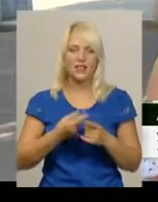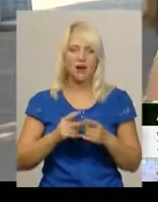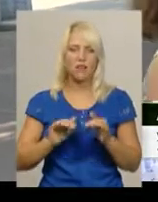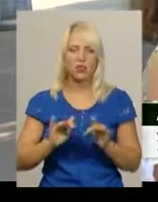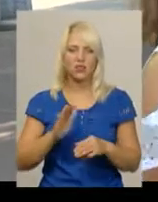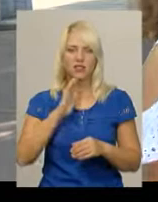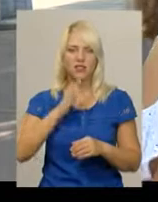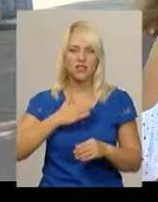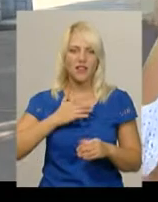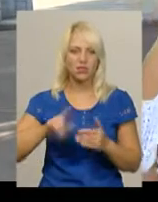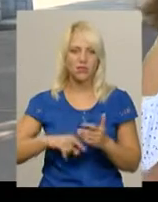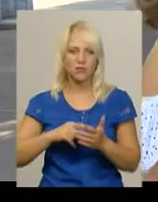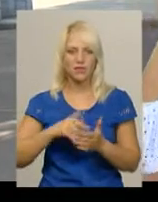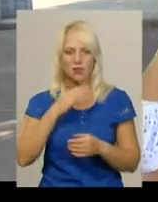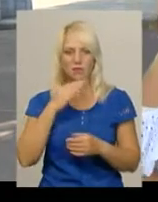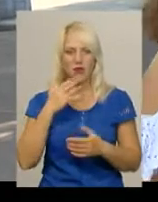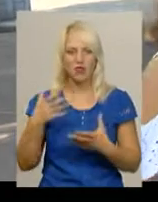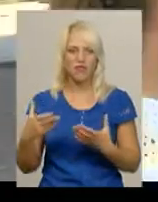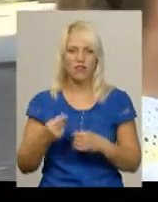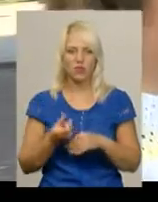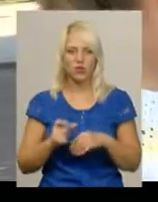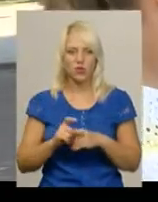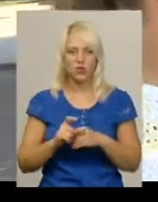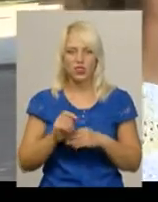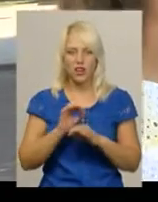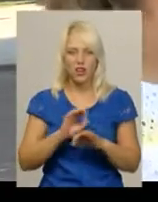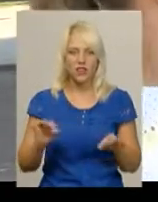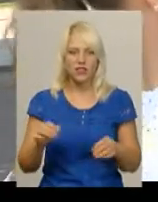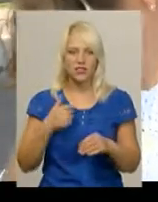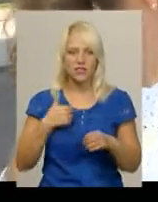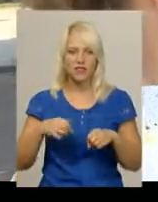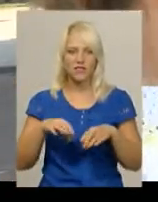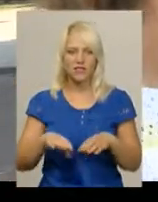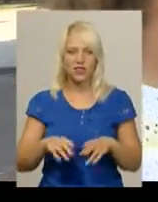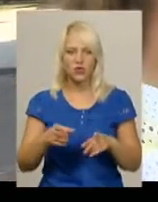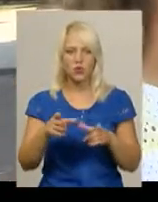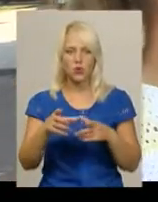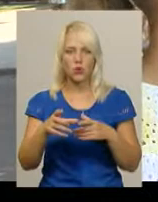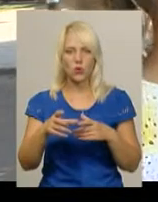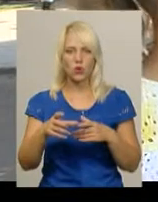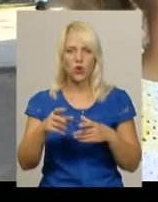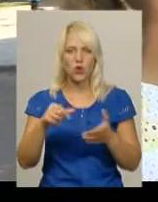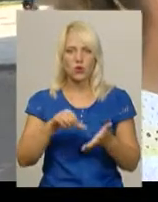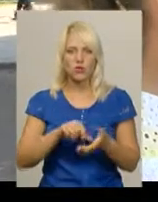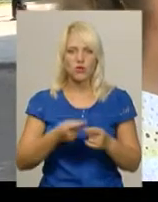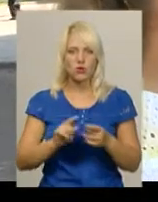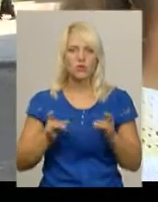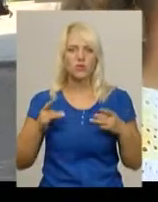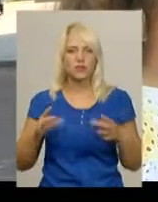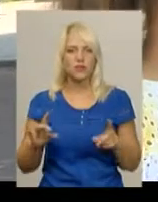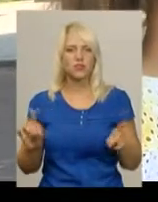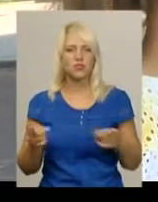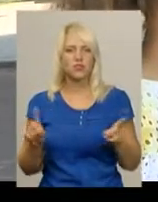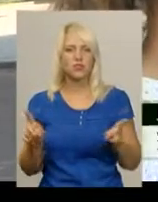місті і море вражень, дуже класно». «Я, свого боку, вирішила долучитися до цього свята, тому що сьогодні